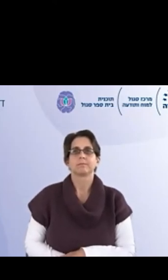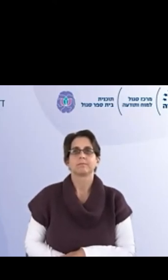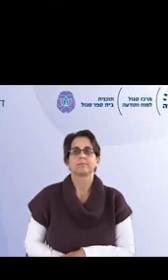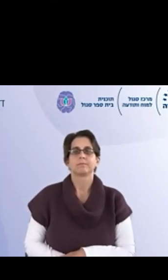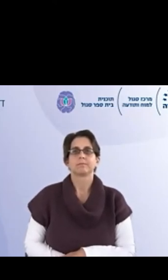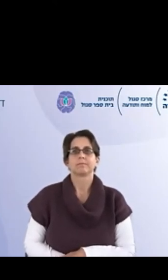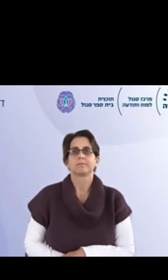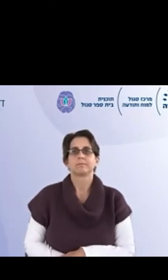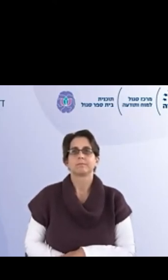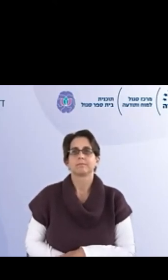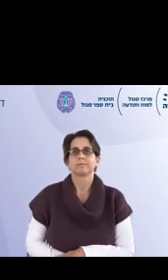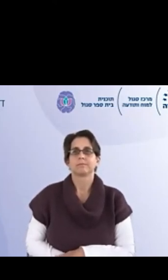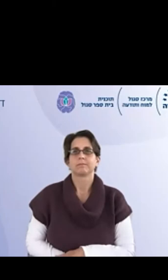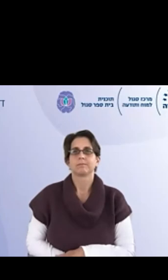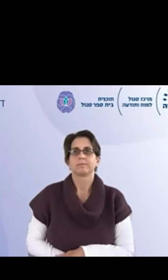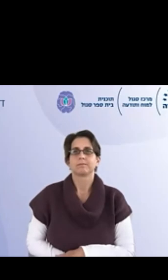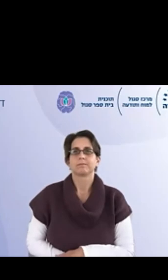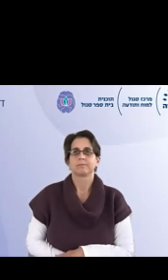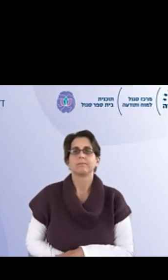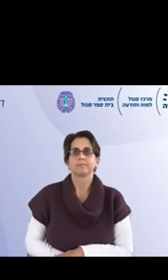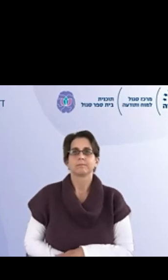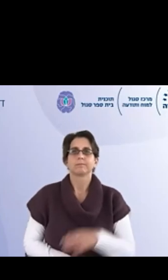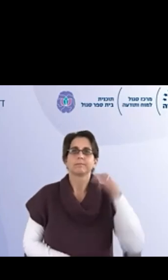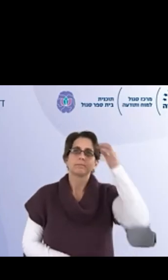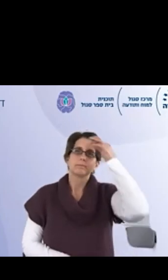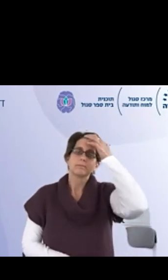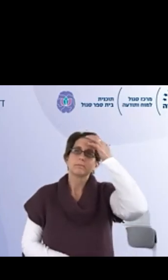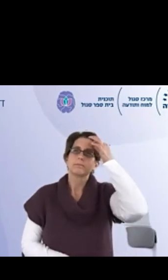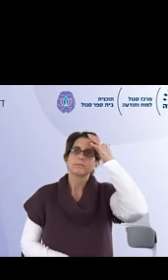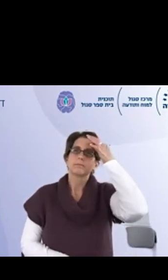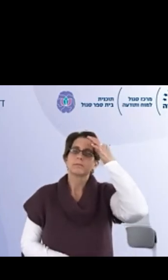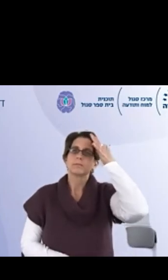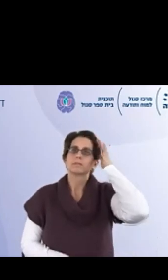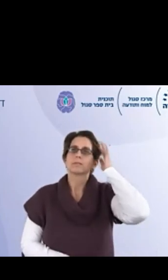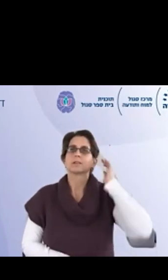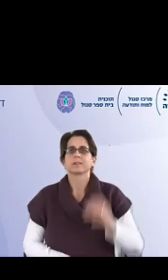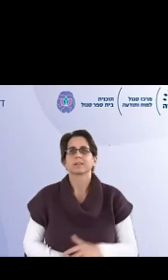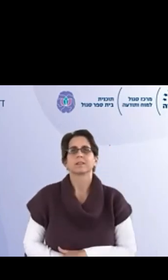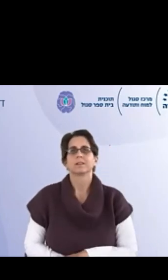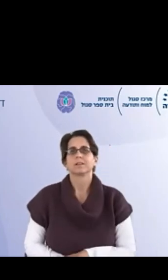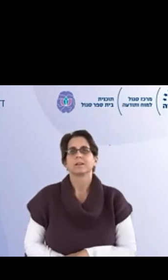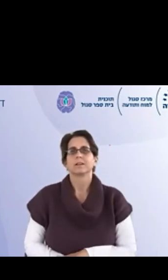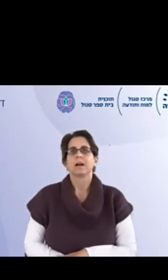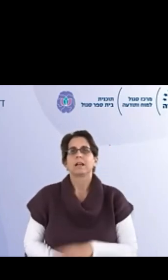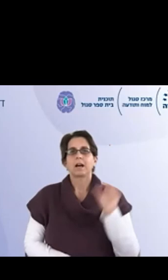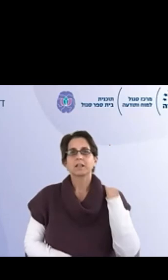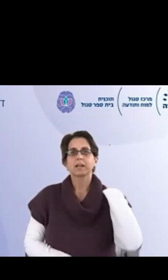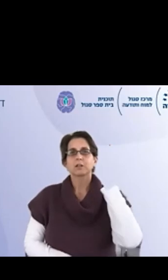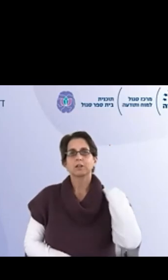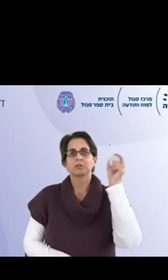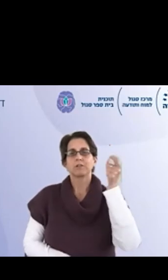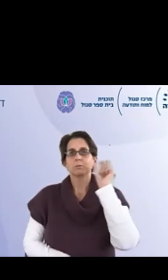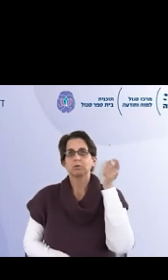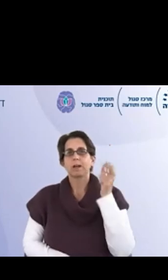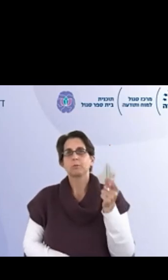אומר שכדאי כדאי להישאר בתוכנית שתיים אני רק